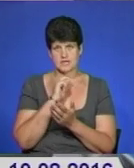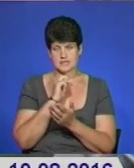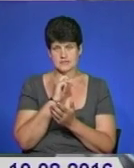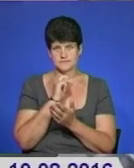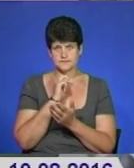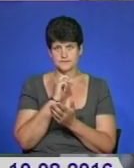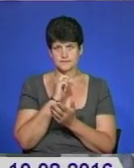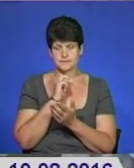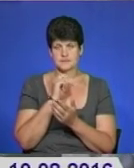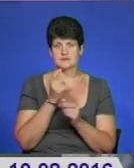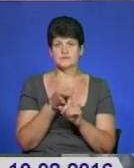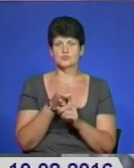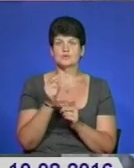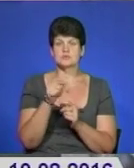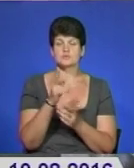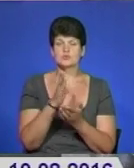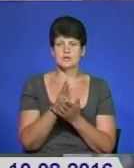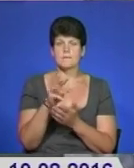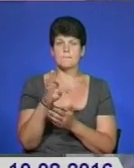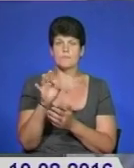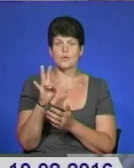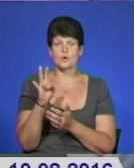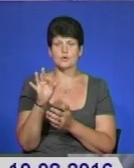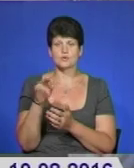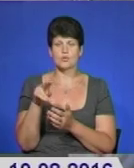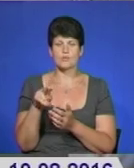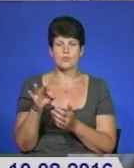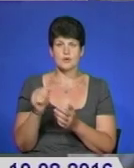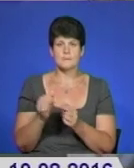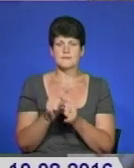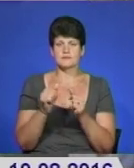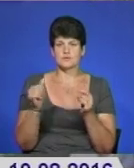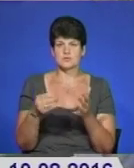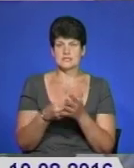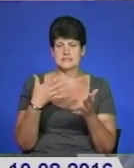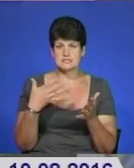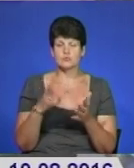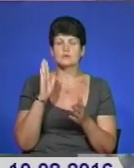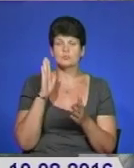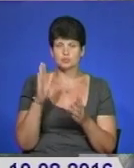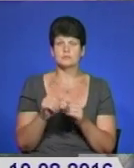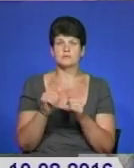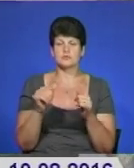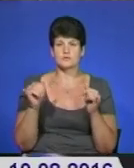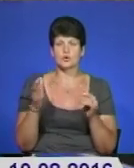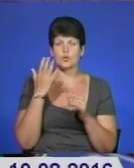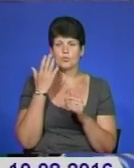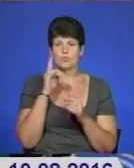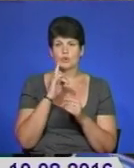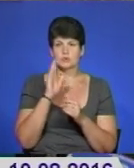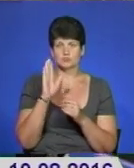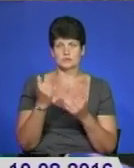через те, що є монополії, через те підвищуються тарифи безкінечно. І вони будуть підвищуватись, поки буде теперішня влада.